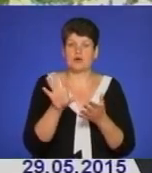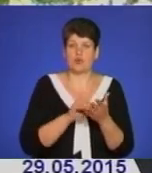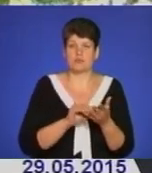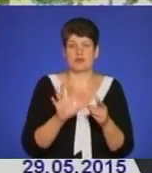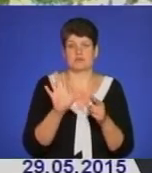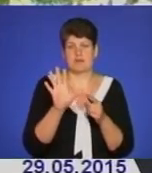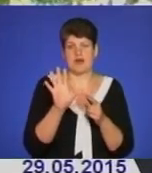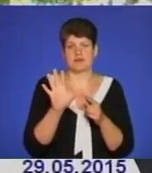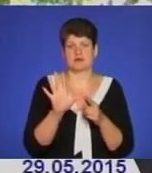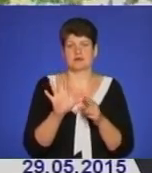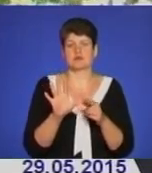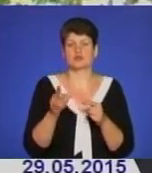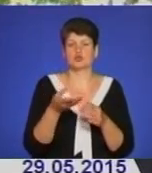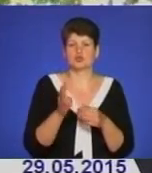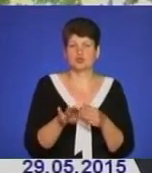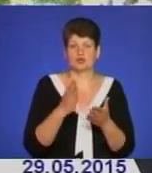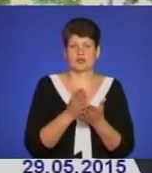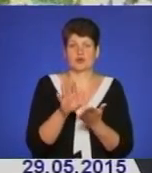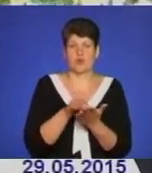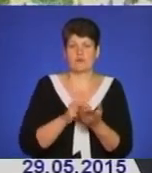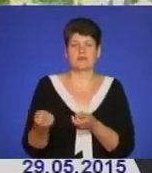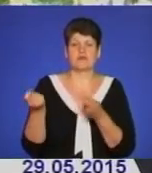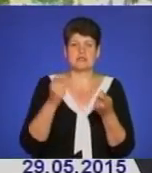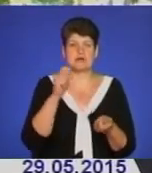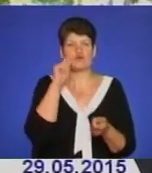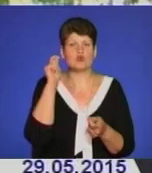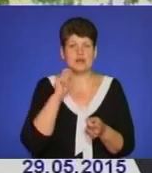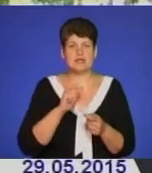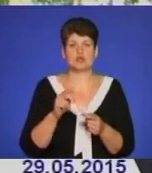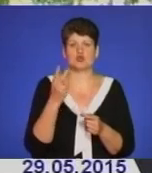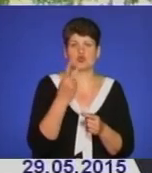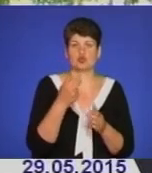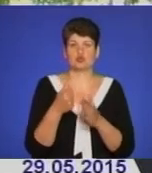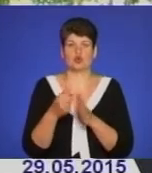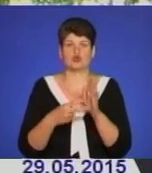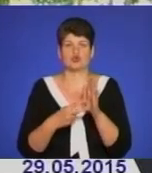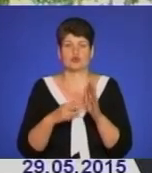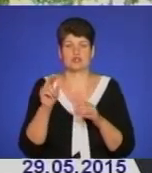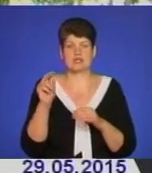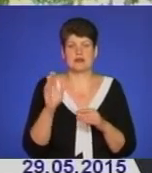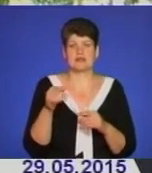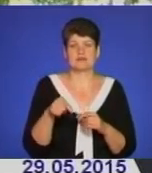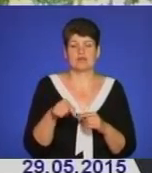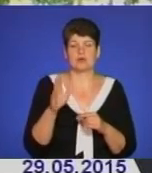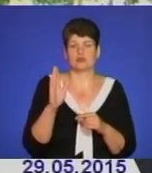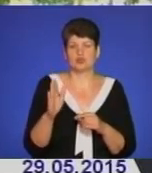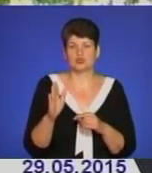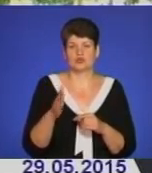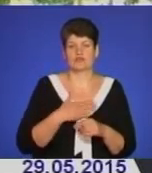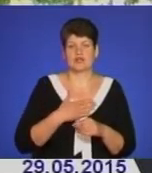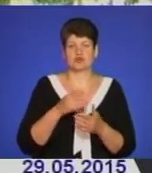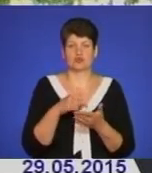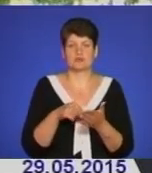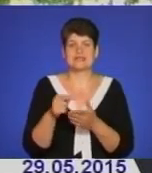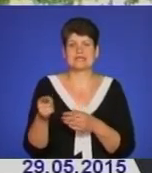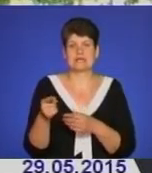написана, і вона прибула в Україну. І з 2 по 7 числа ця святиня буде перебувати в нашому місті